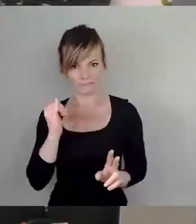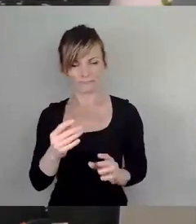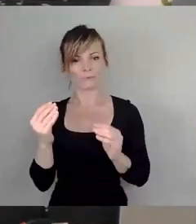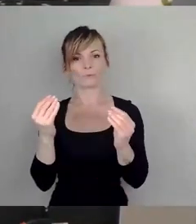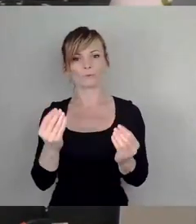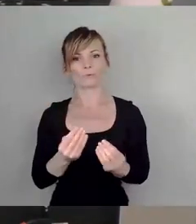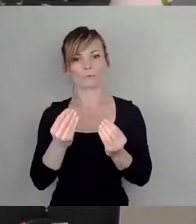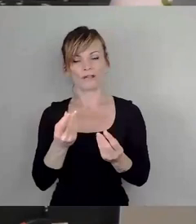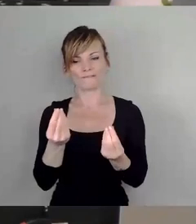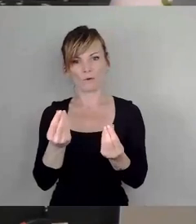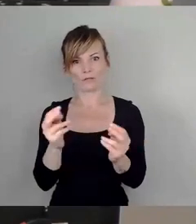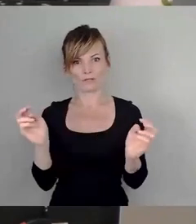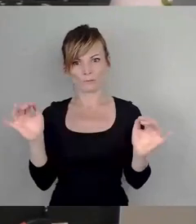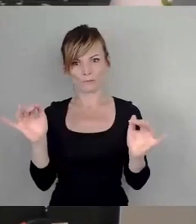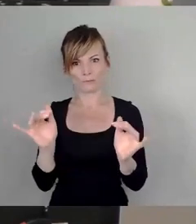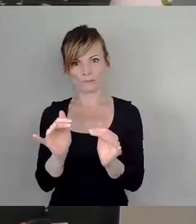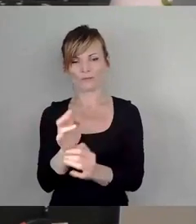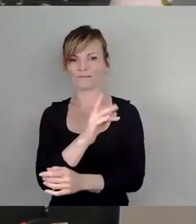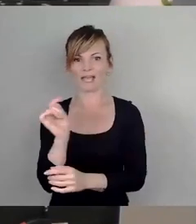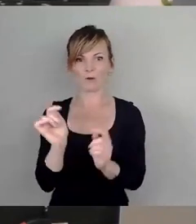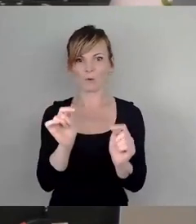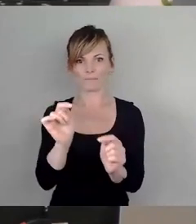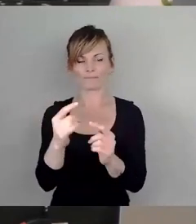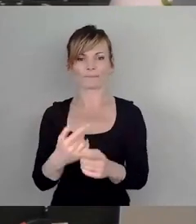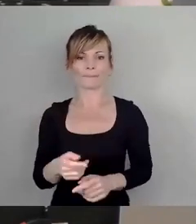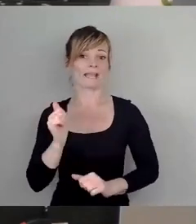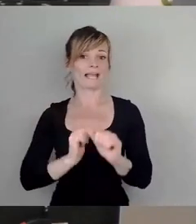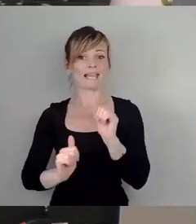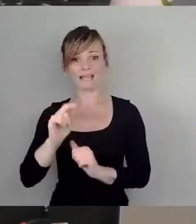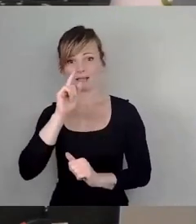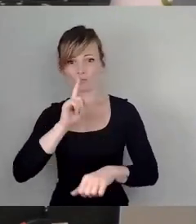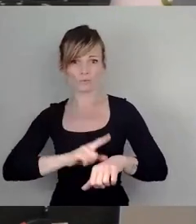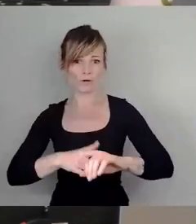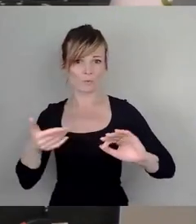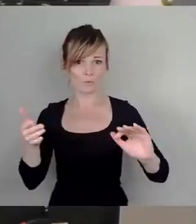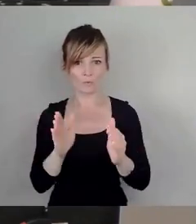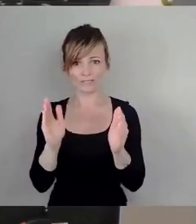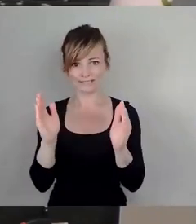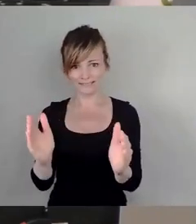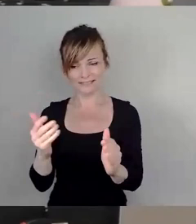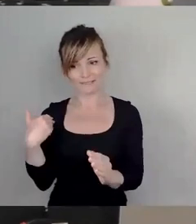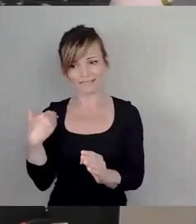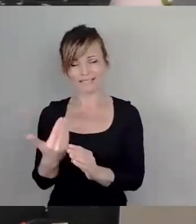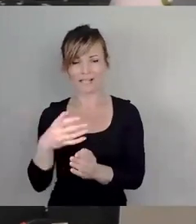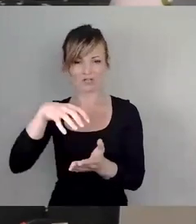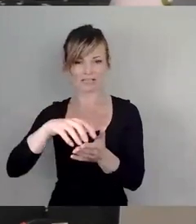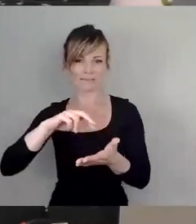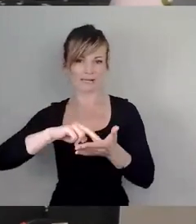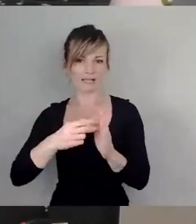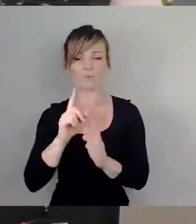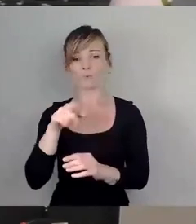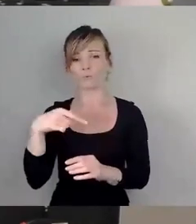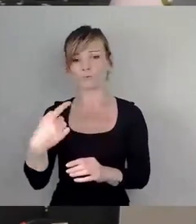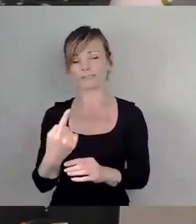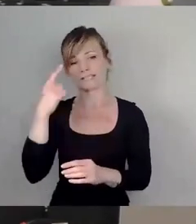Besucher bringen, die sich dort auf dem Platz aufhalten wollen. Leider nur temporär, denn bisher haben Stadtplanung und Denkmalamt jede dauerhafte